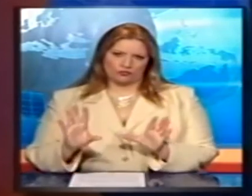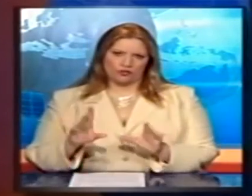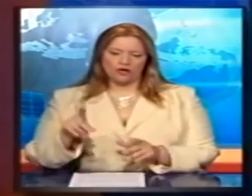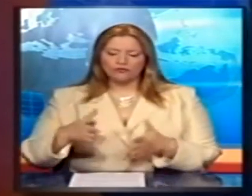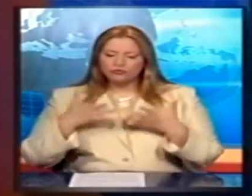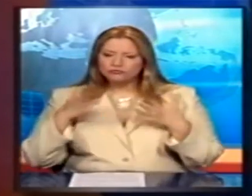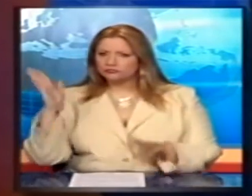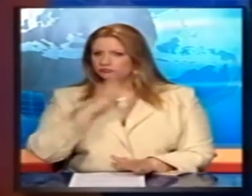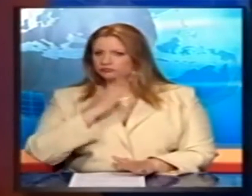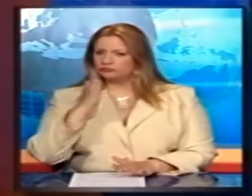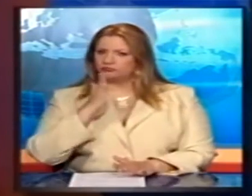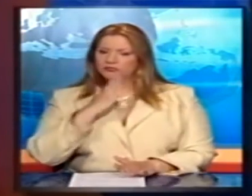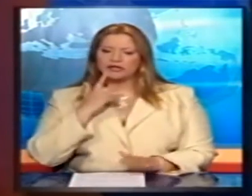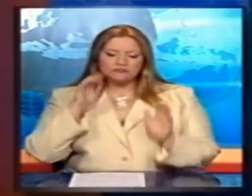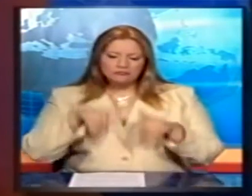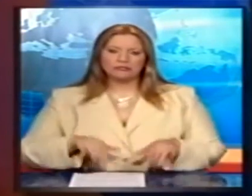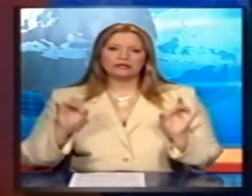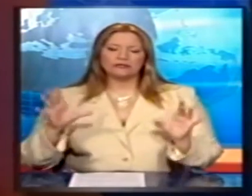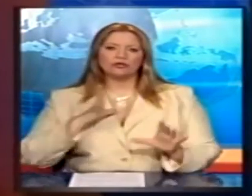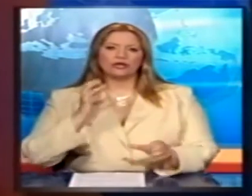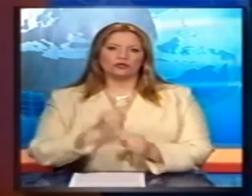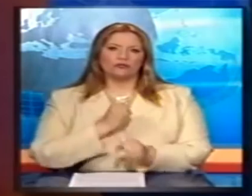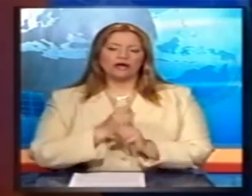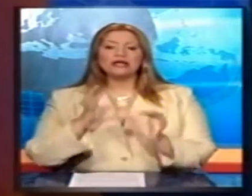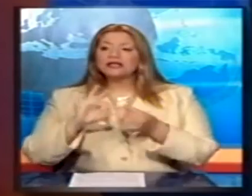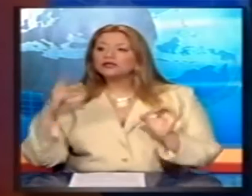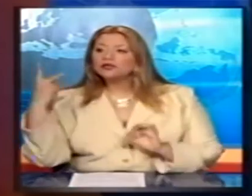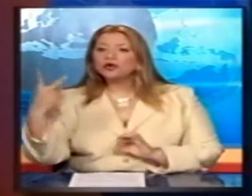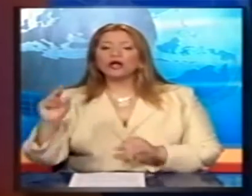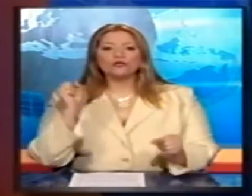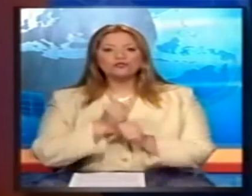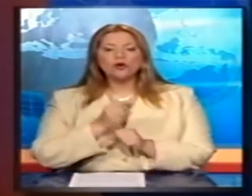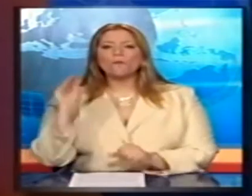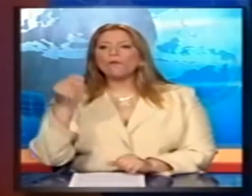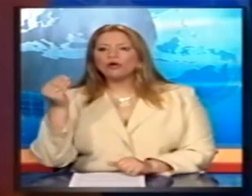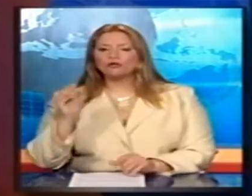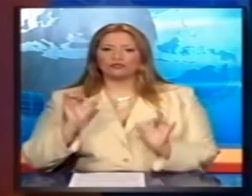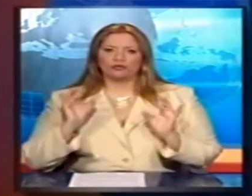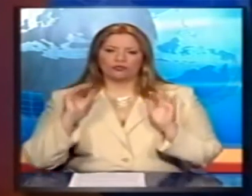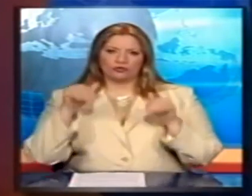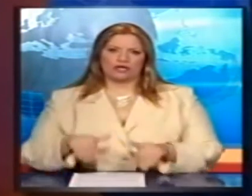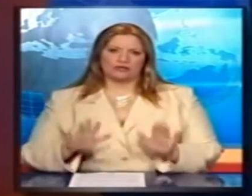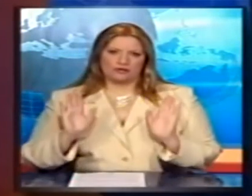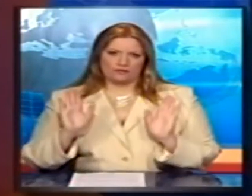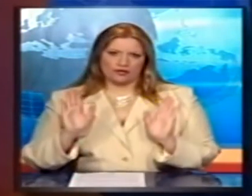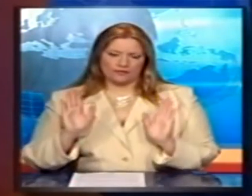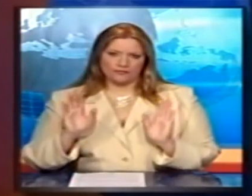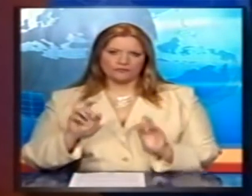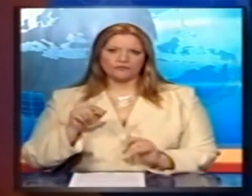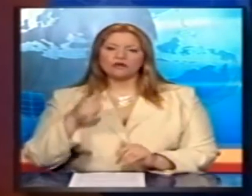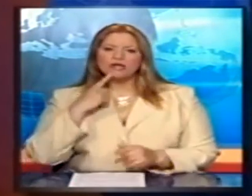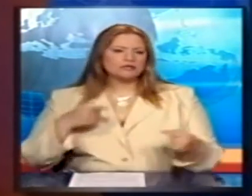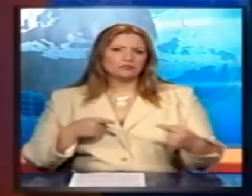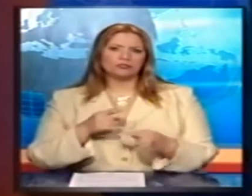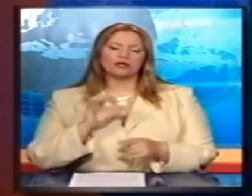βλασφημία απέναντι στους εργαζόμενους απέναντι στην ιστορία τους απέναντι στον πολιτισμό τους δεν είναι μόνο ένα μέτρο ενάντια